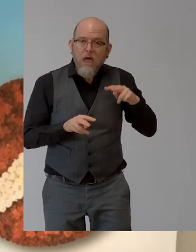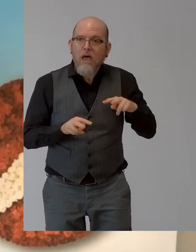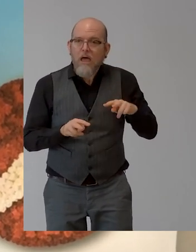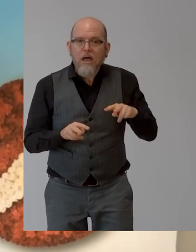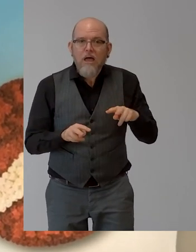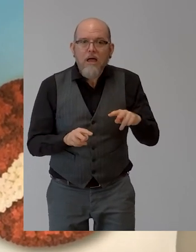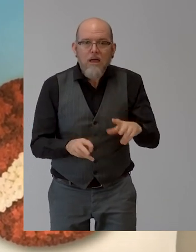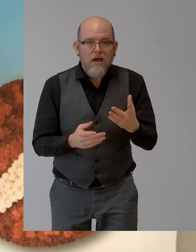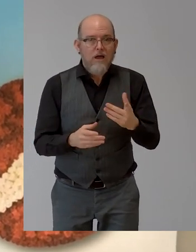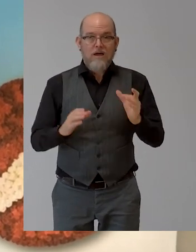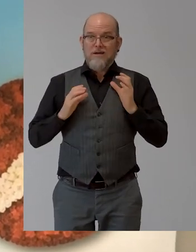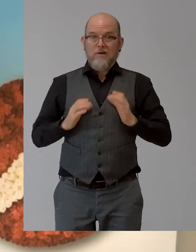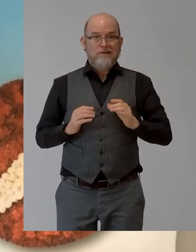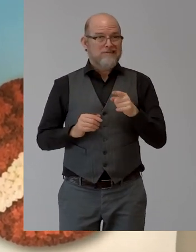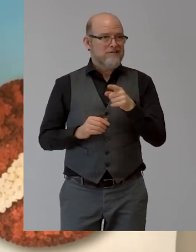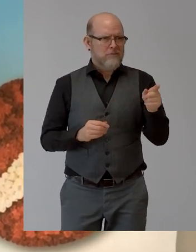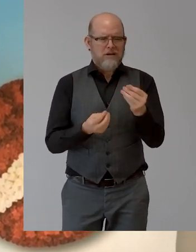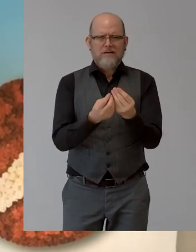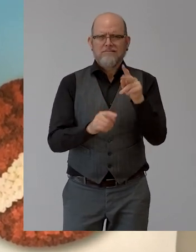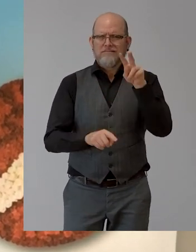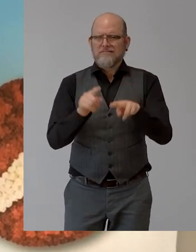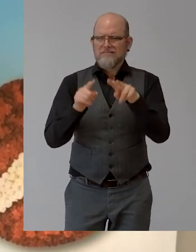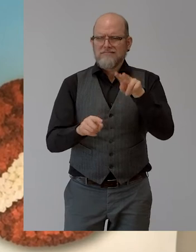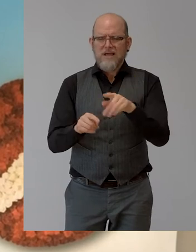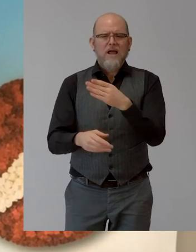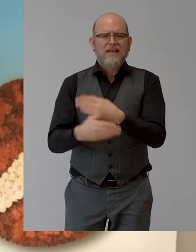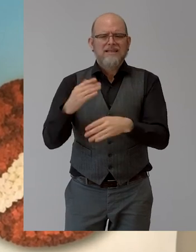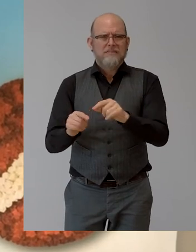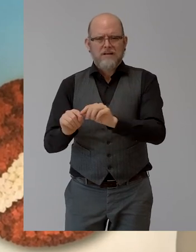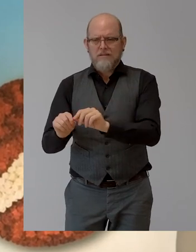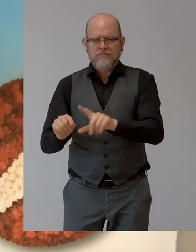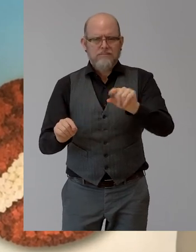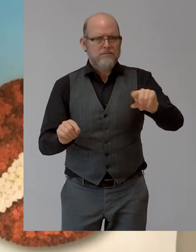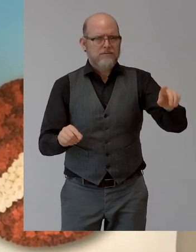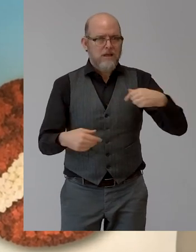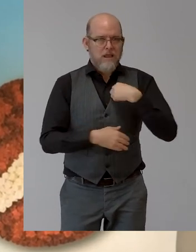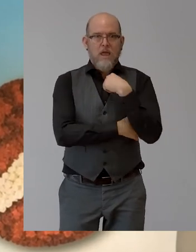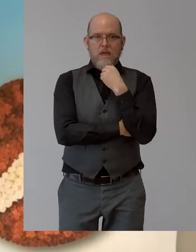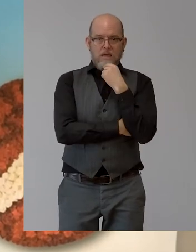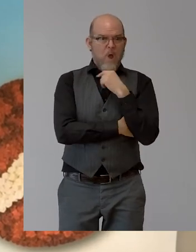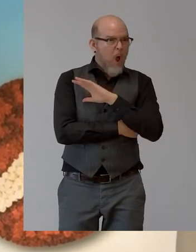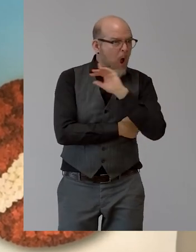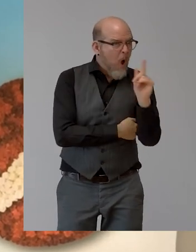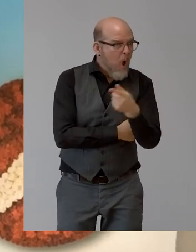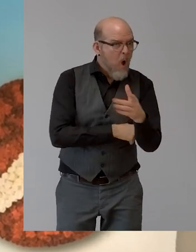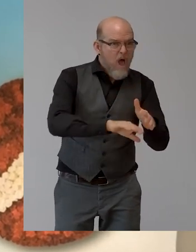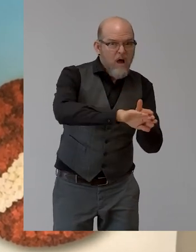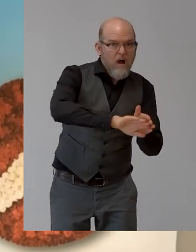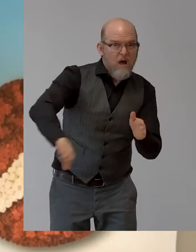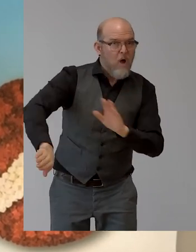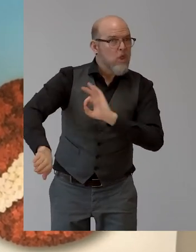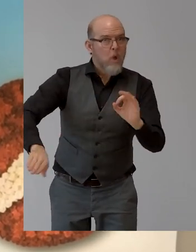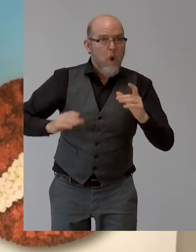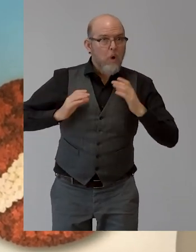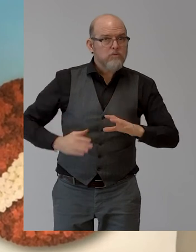miss. And I think the average age in our society is even